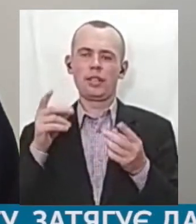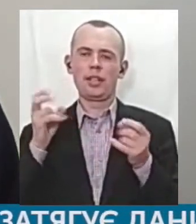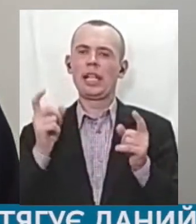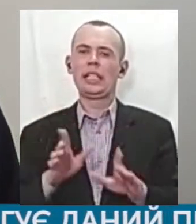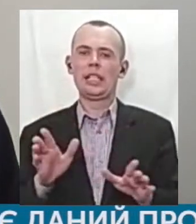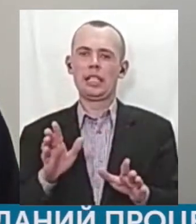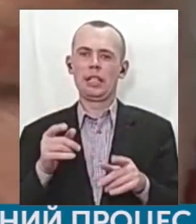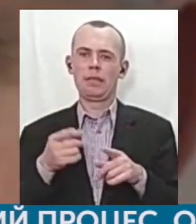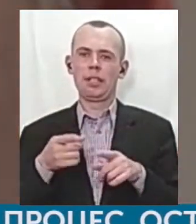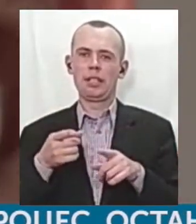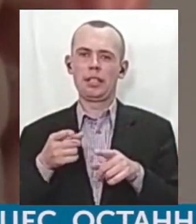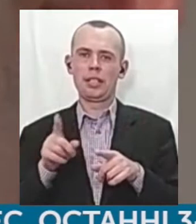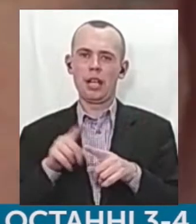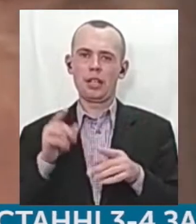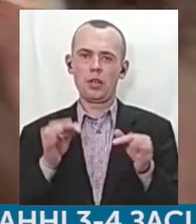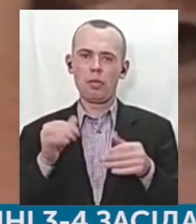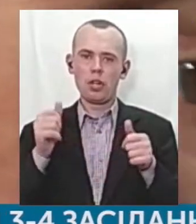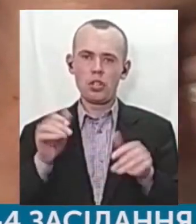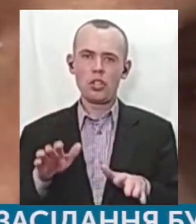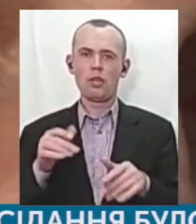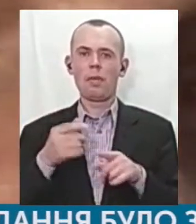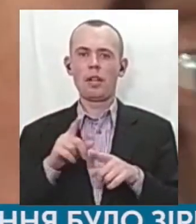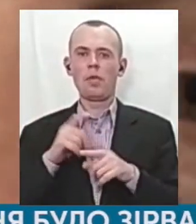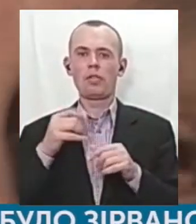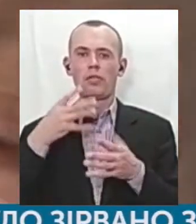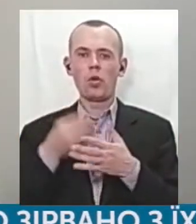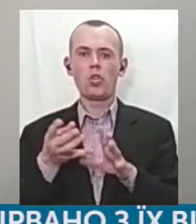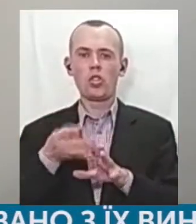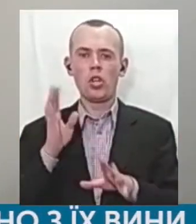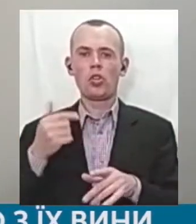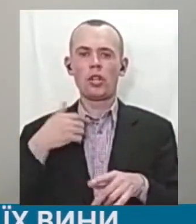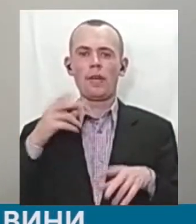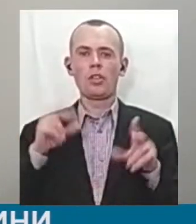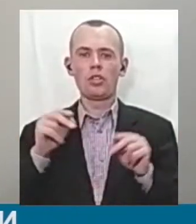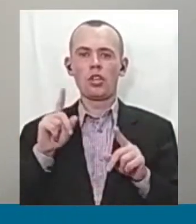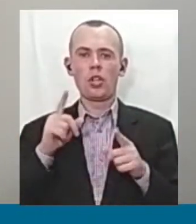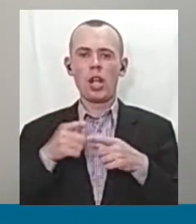збіжала з України. Прокуратура, в свою очередь, затягиває данний процес.